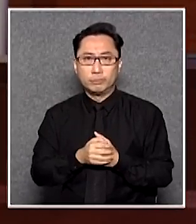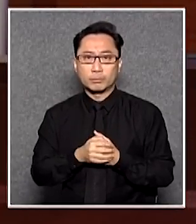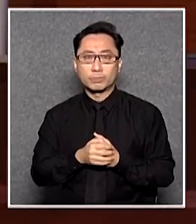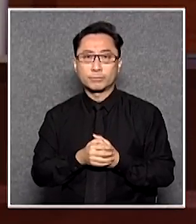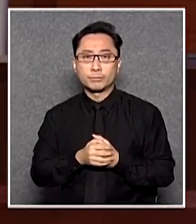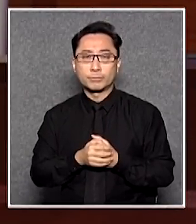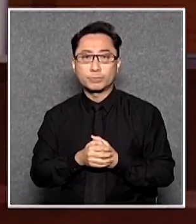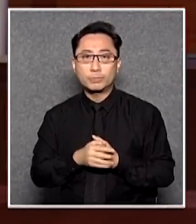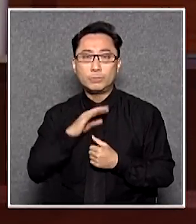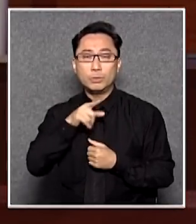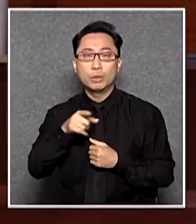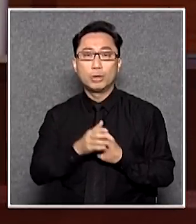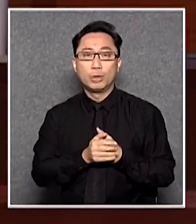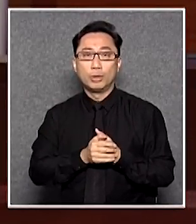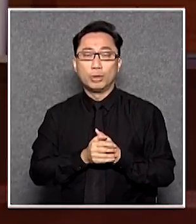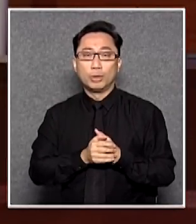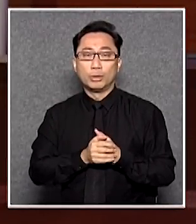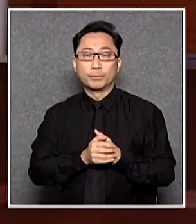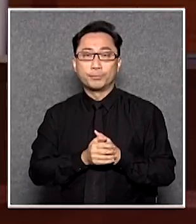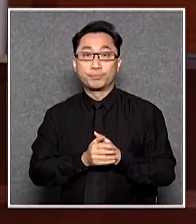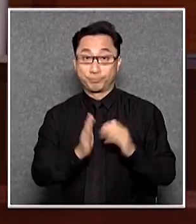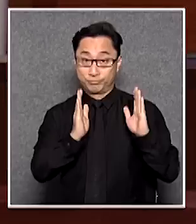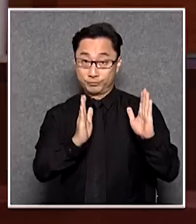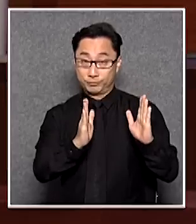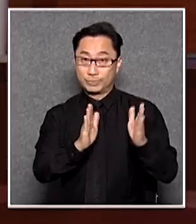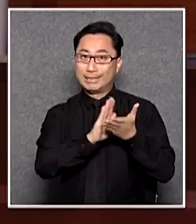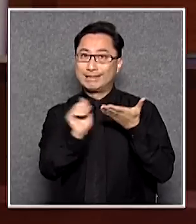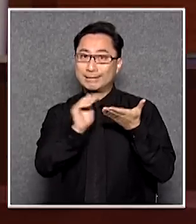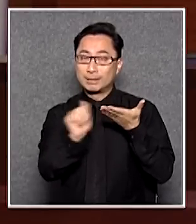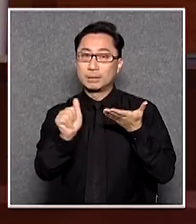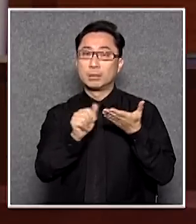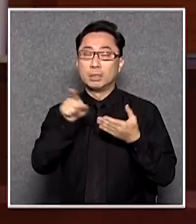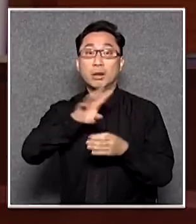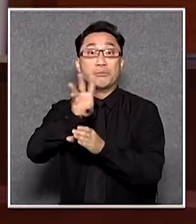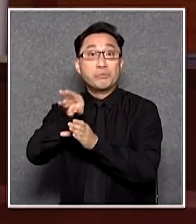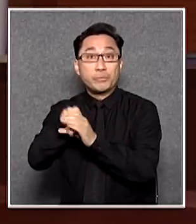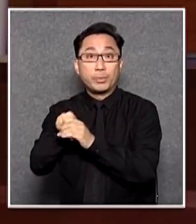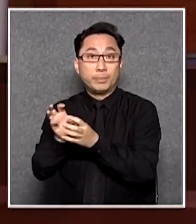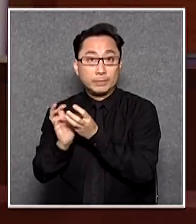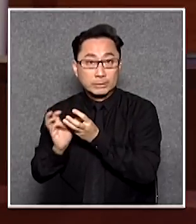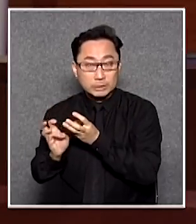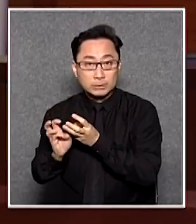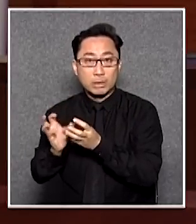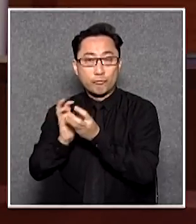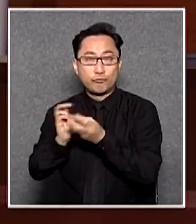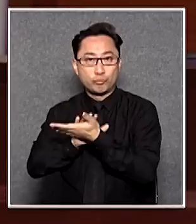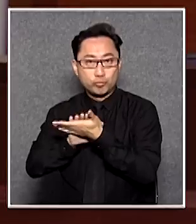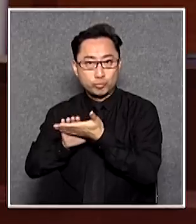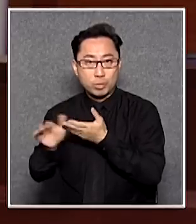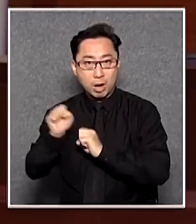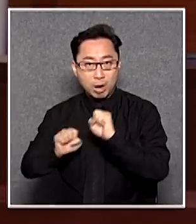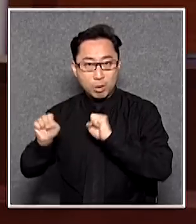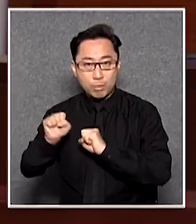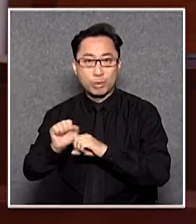如果作為正面用詞的潔淨就可以概括這條條例的內文細節而內文所聚訊的行為又